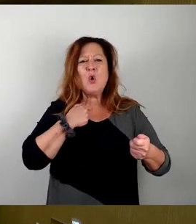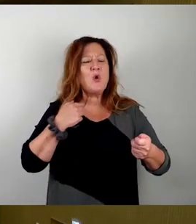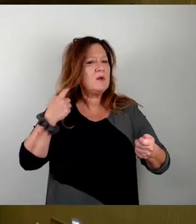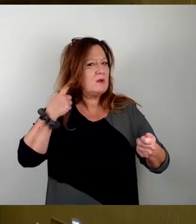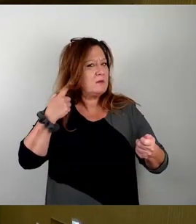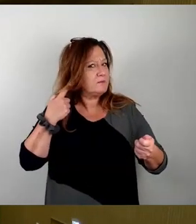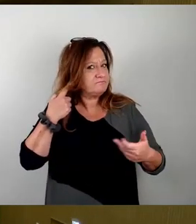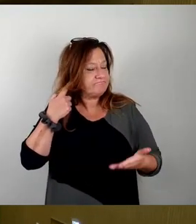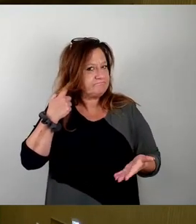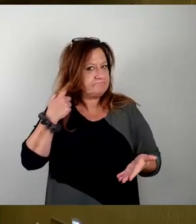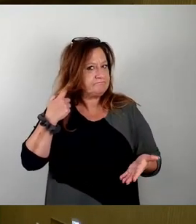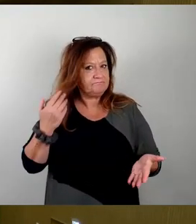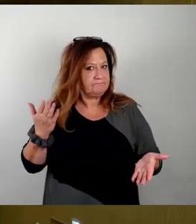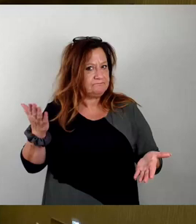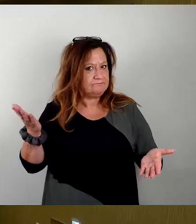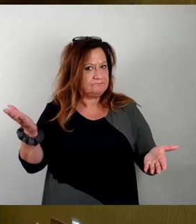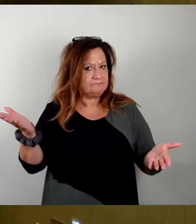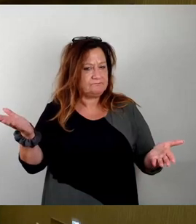Ergänzungsantrag.